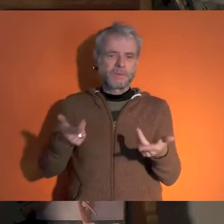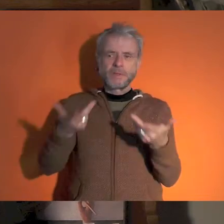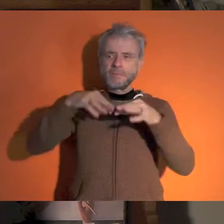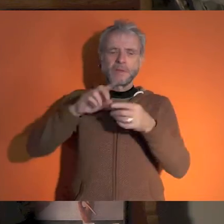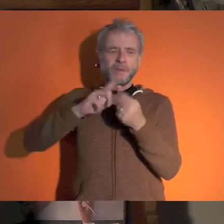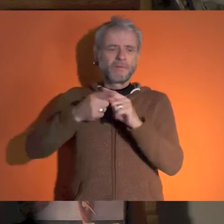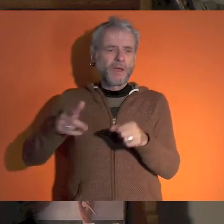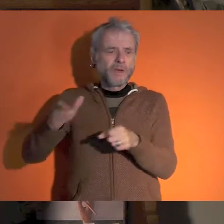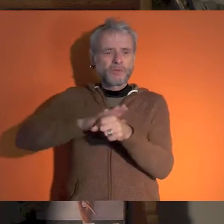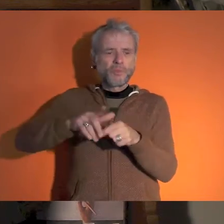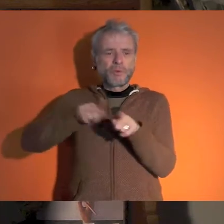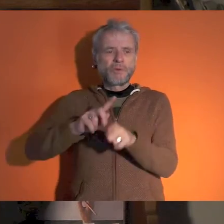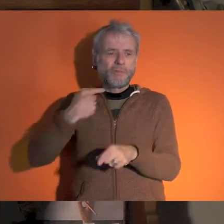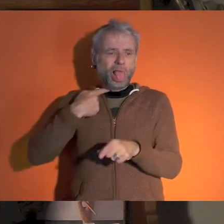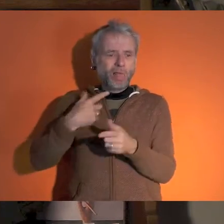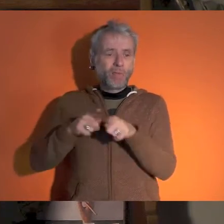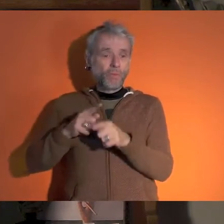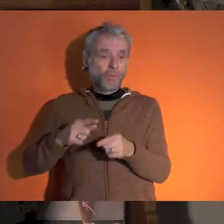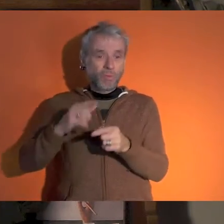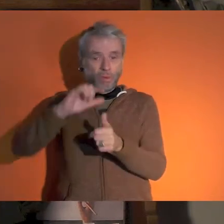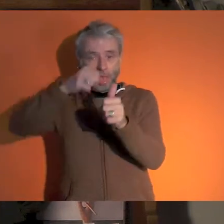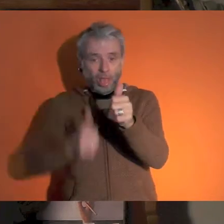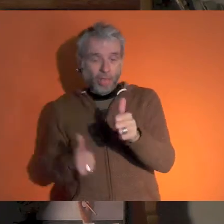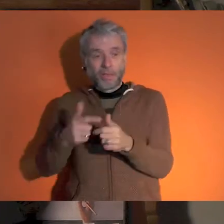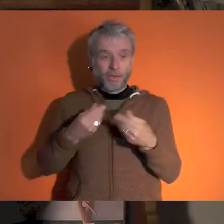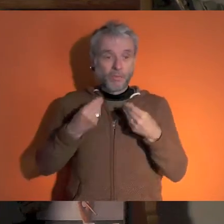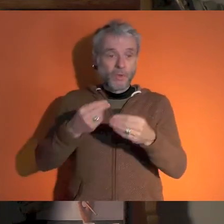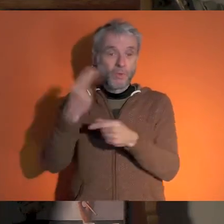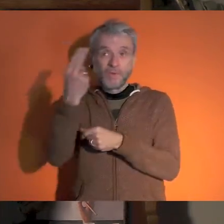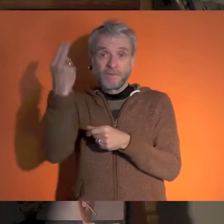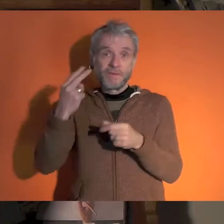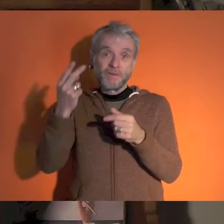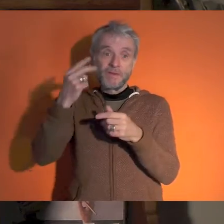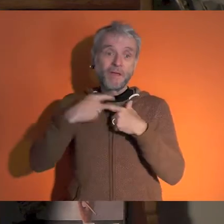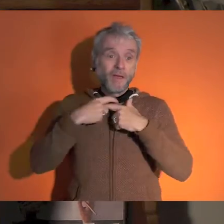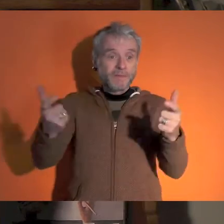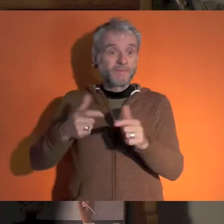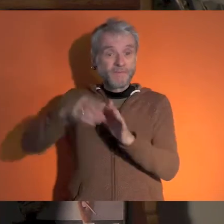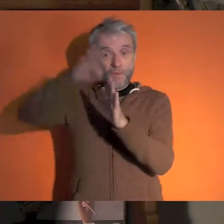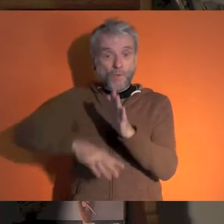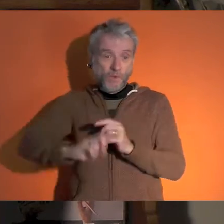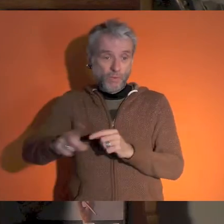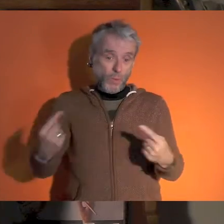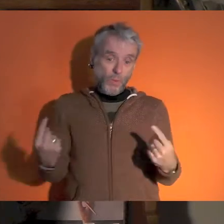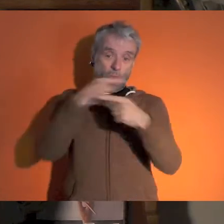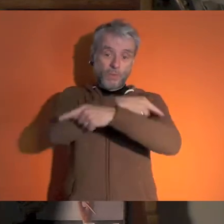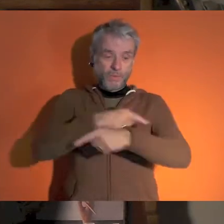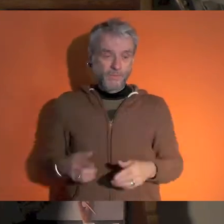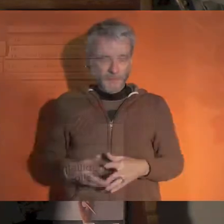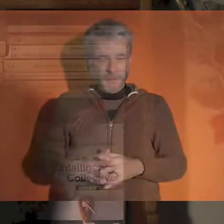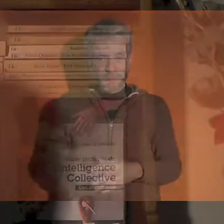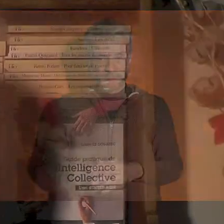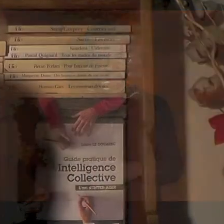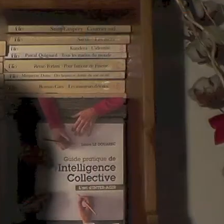de faire en sorte que notre pays ne soit pas un pays champion en ce qui concerne le manque de chance des personnes les plus vulnérables dans l